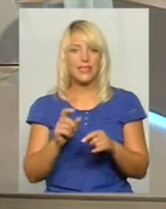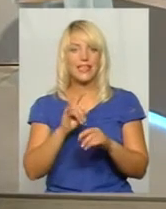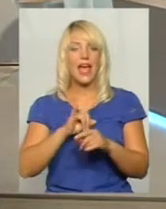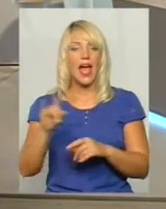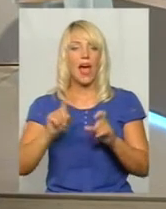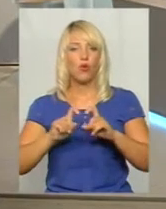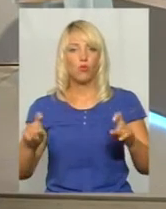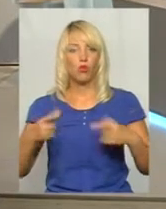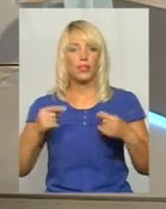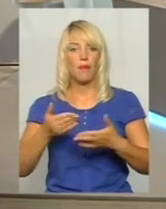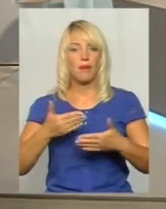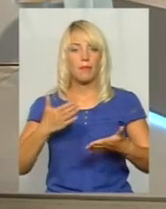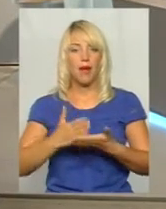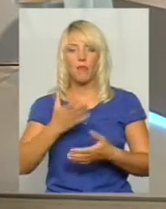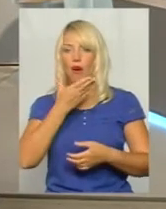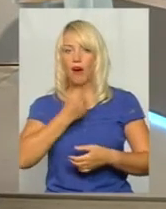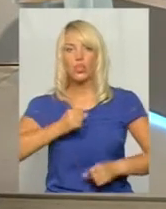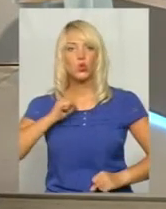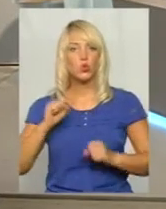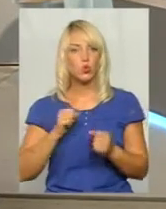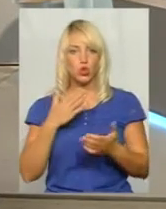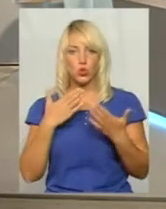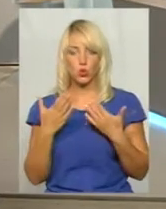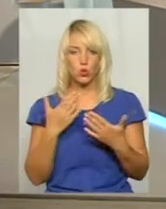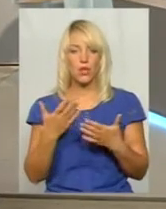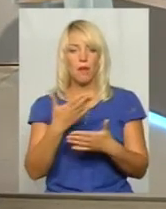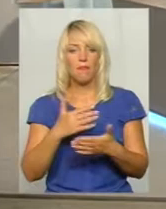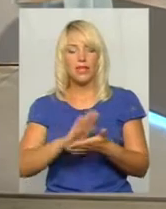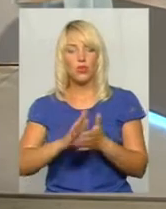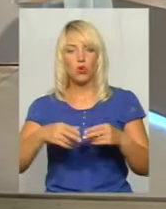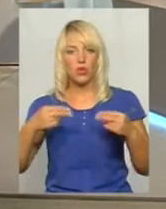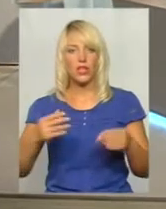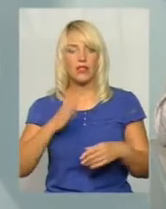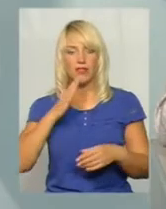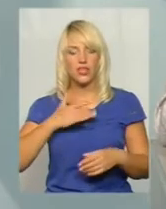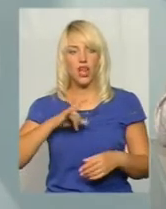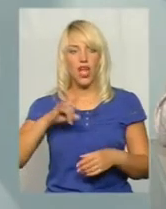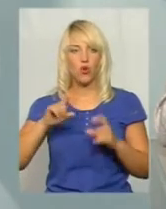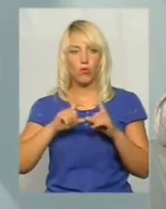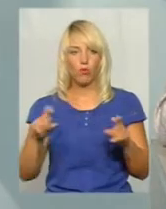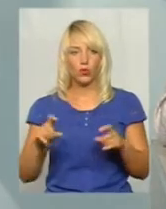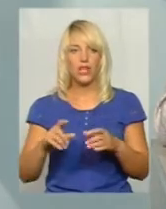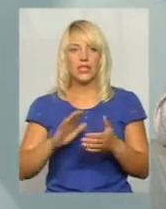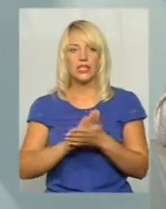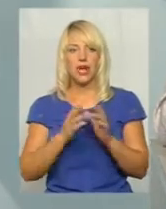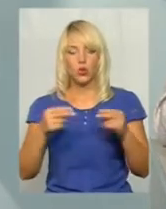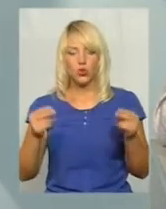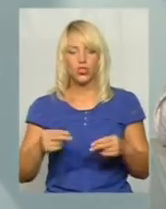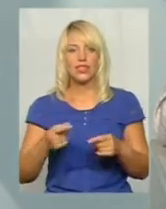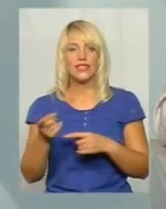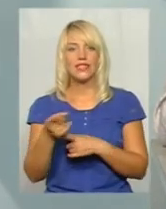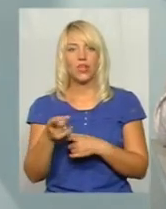ми сьогодні маємо гарні дружні стосунки. Ми заключили договір, наш аеропорт в Хмельницькій заключили з нашими сусідами